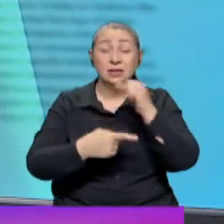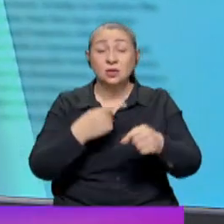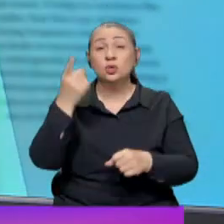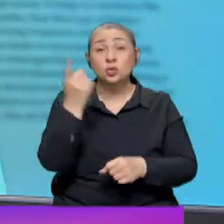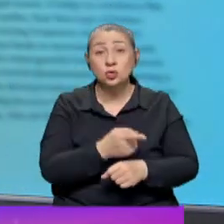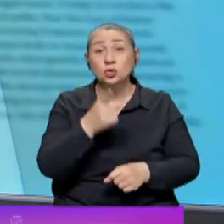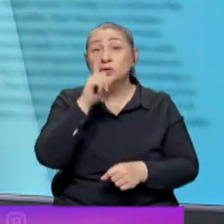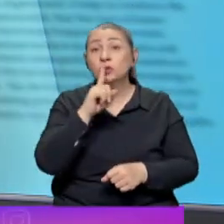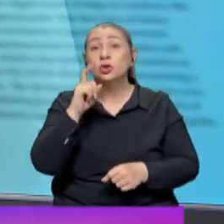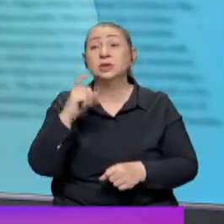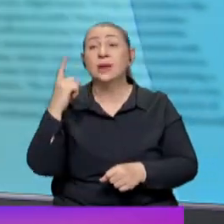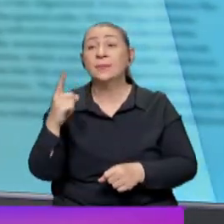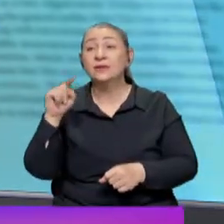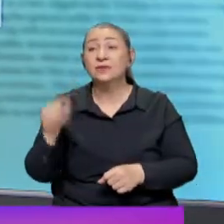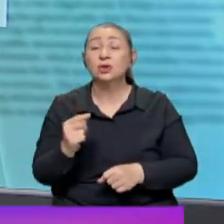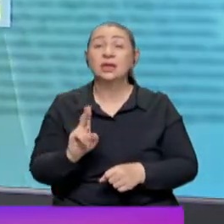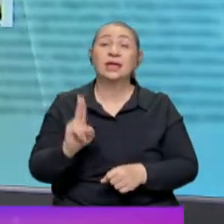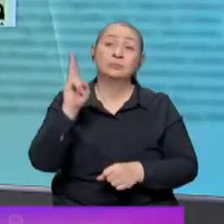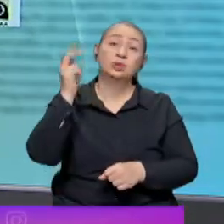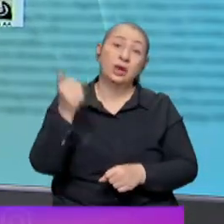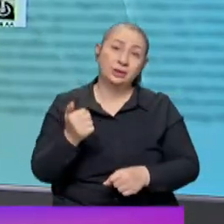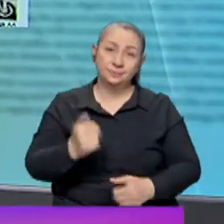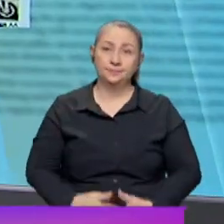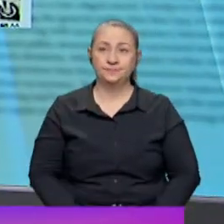%191.76.